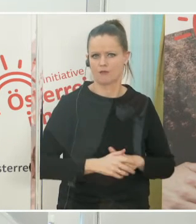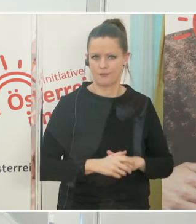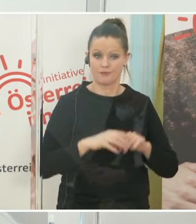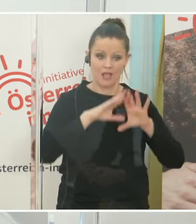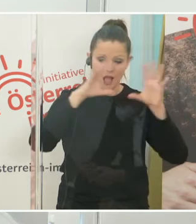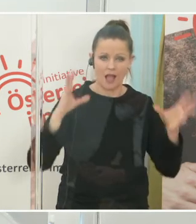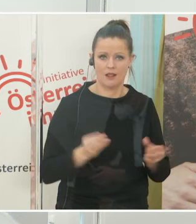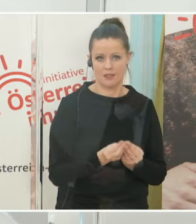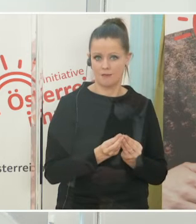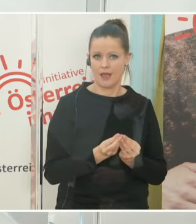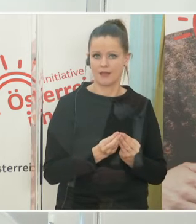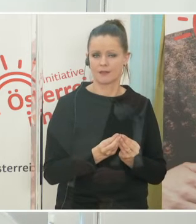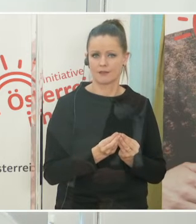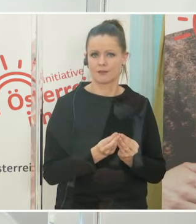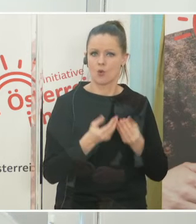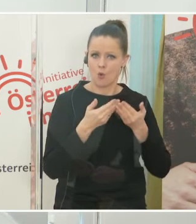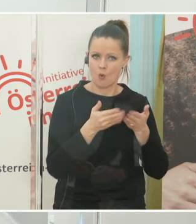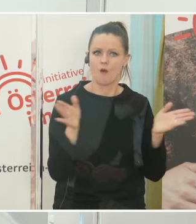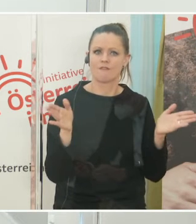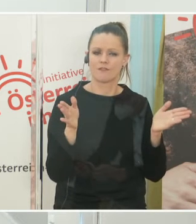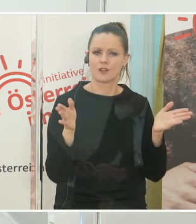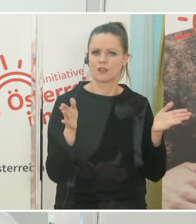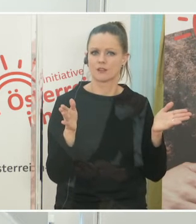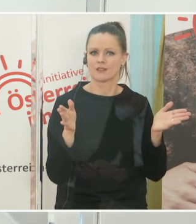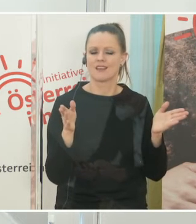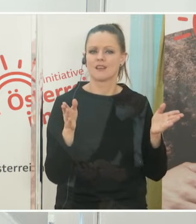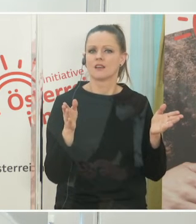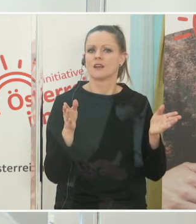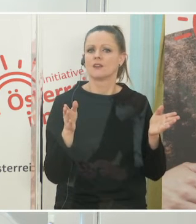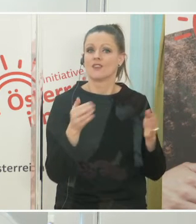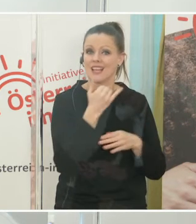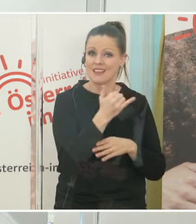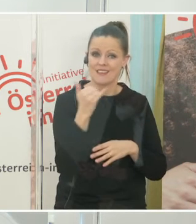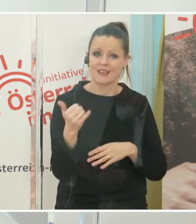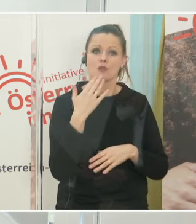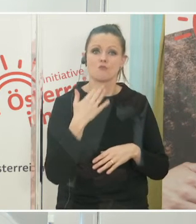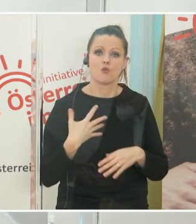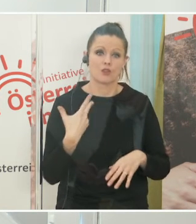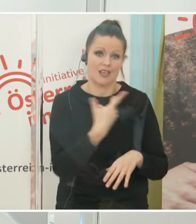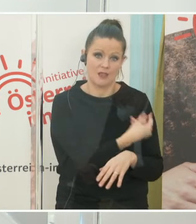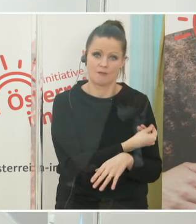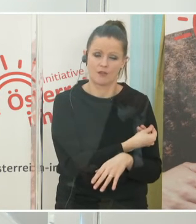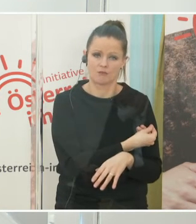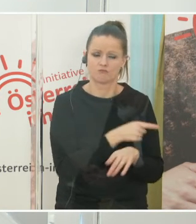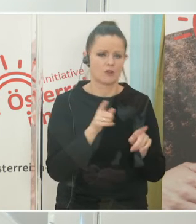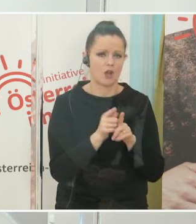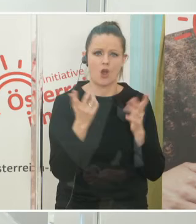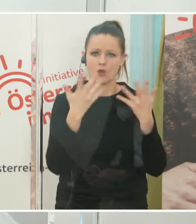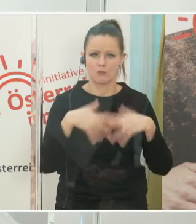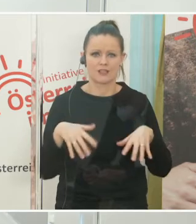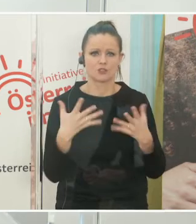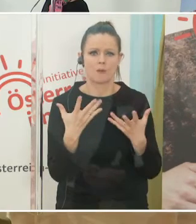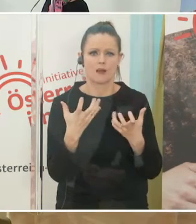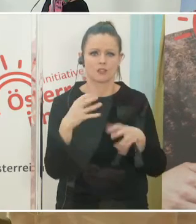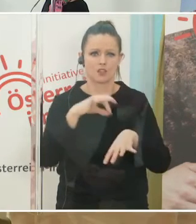Allgemeinheit wird es dann geöffnet werden und so dass jeder, der sich dann impfen lassen will, auch beim praktischen Arzt sich impfen lassen